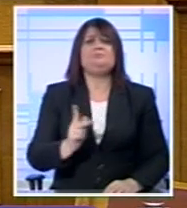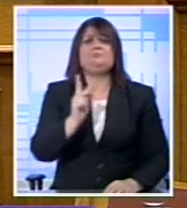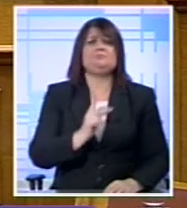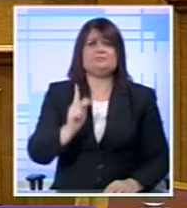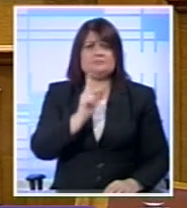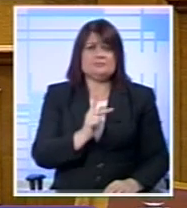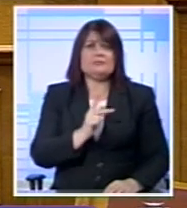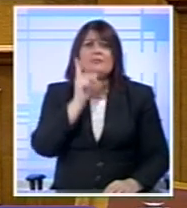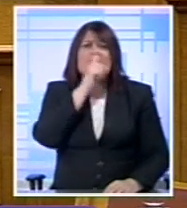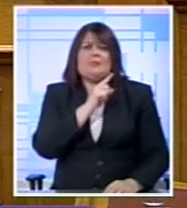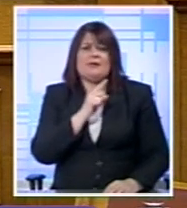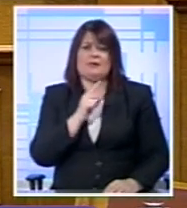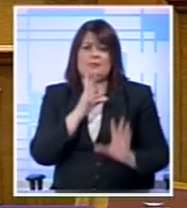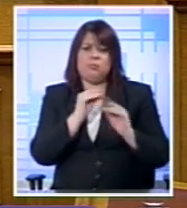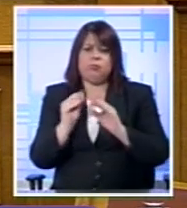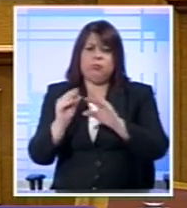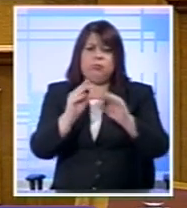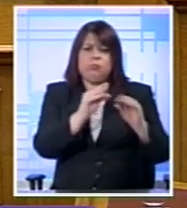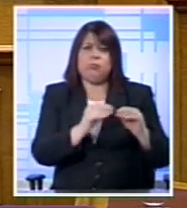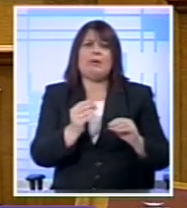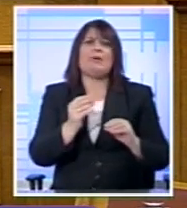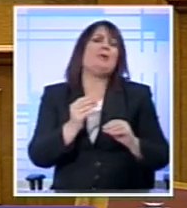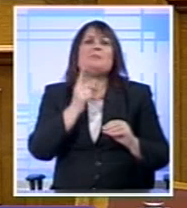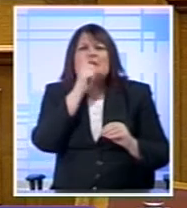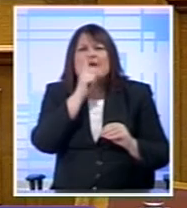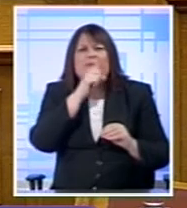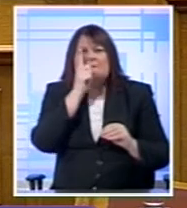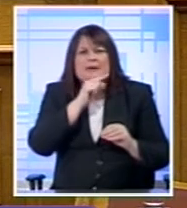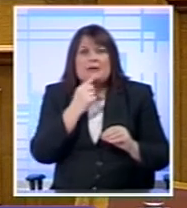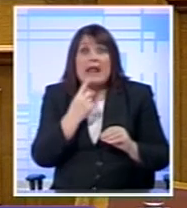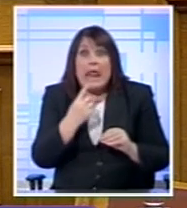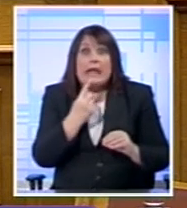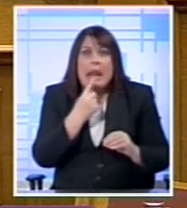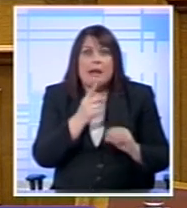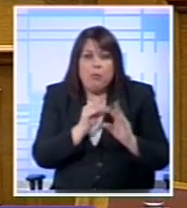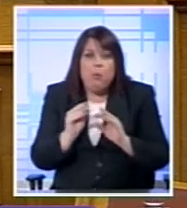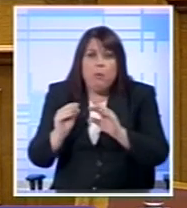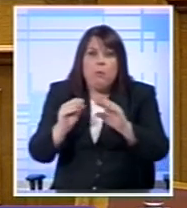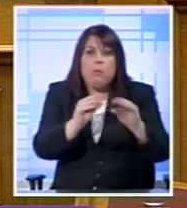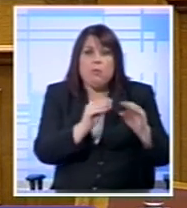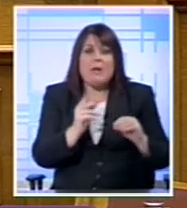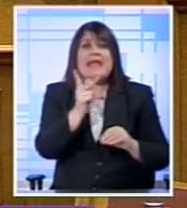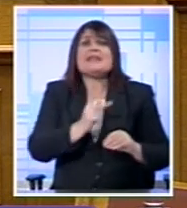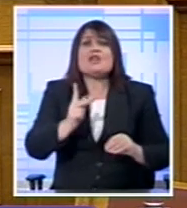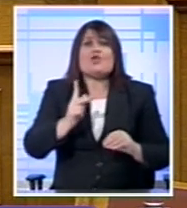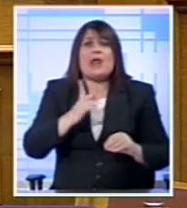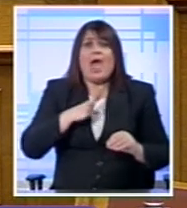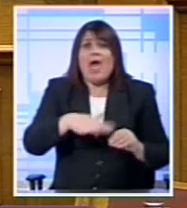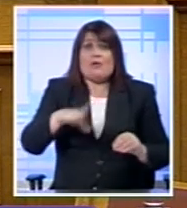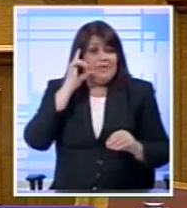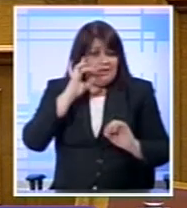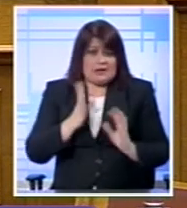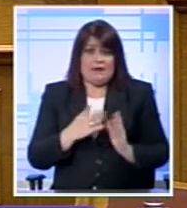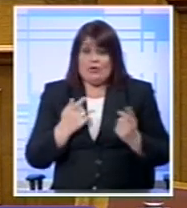Παραπληροφορείται Από όλους εκείνους που δεν την αφήνουν στιγμή Σε φλωρόκλαρή Να καταλάβει δηλαδή τι έχει συμβεί